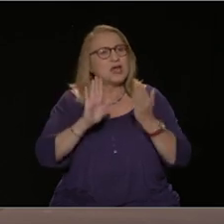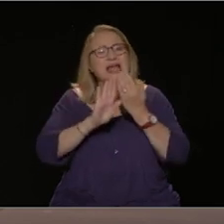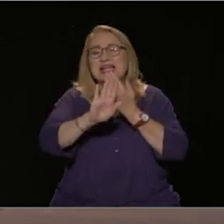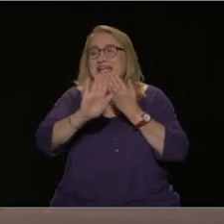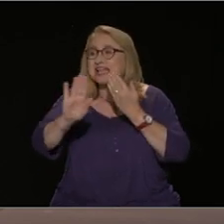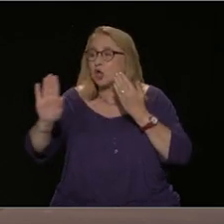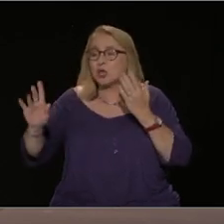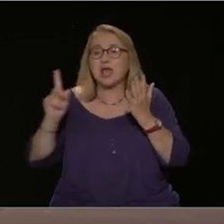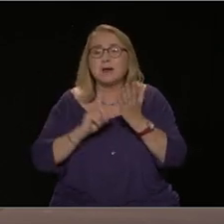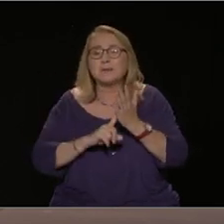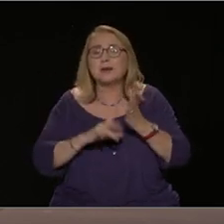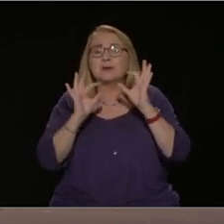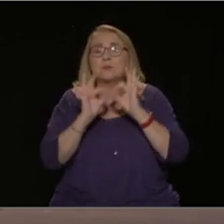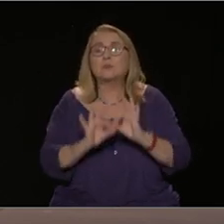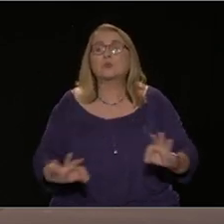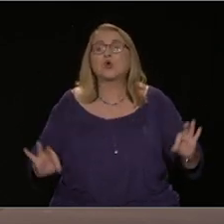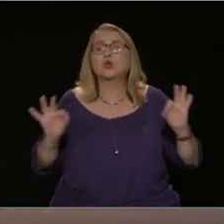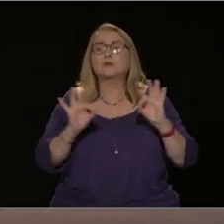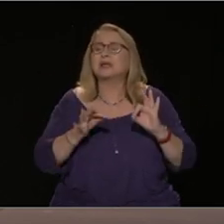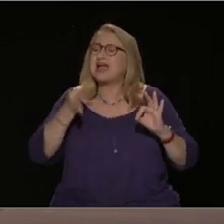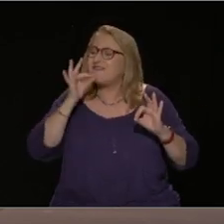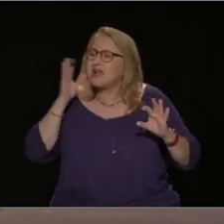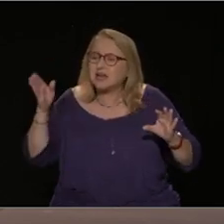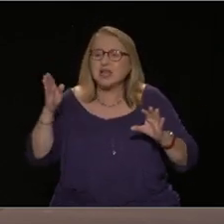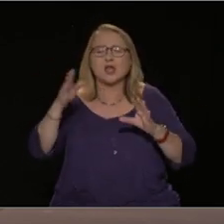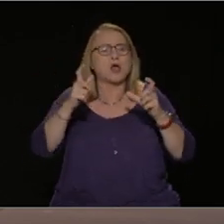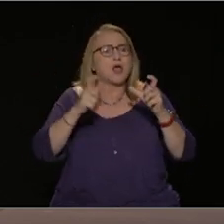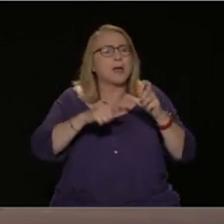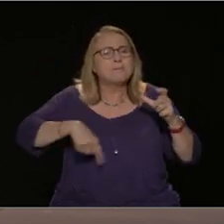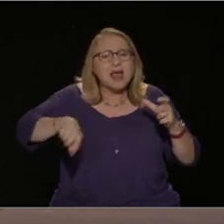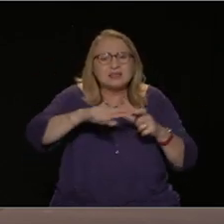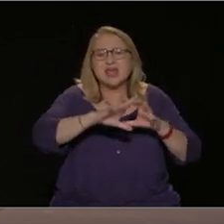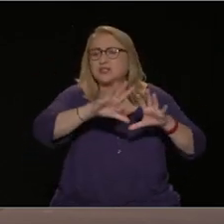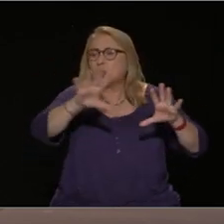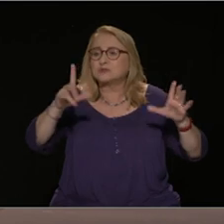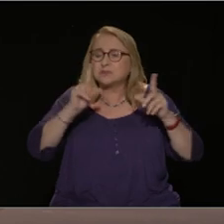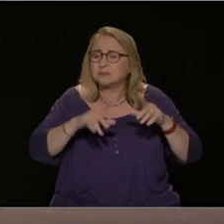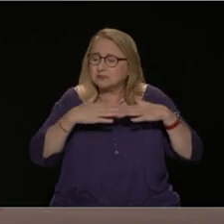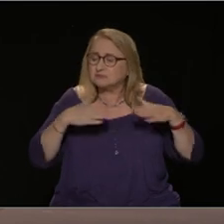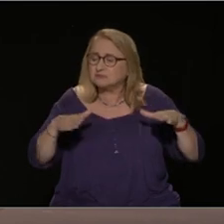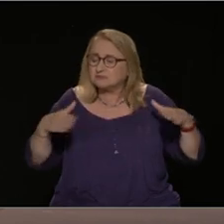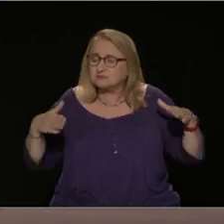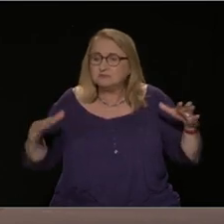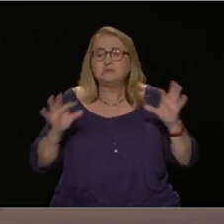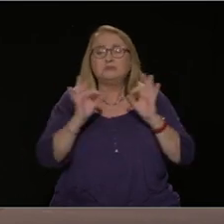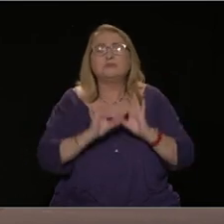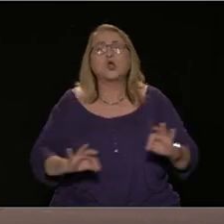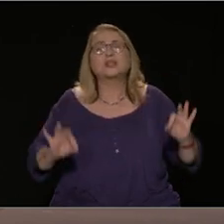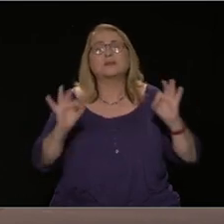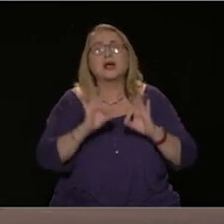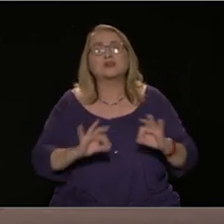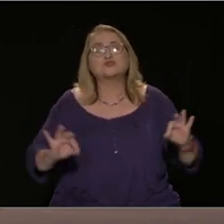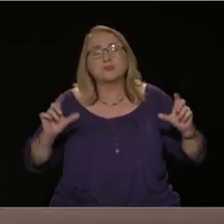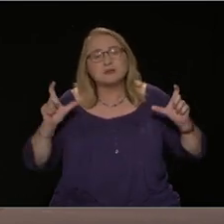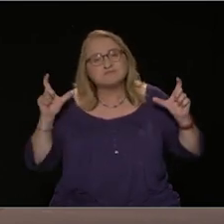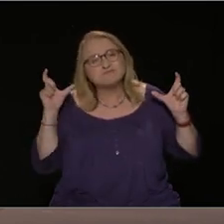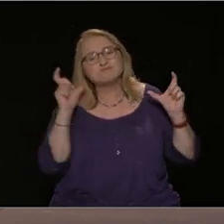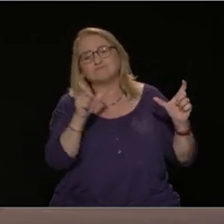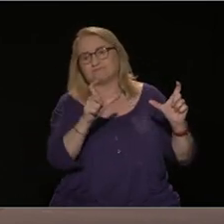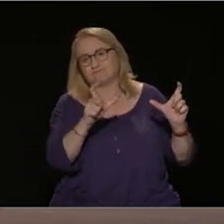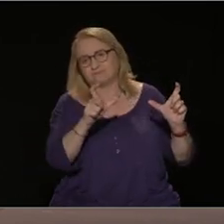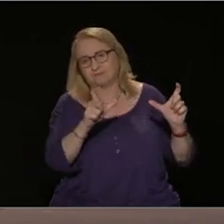αντίσταση και αντεπίθεσή μας. Το τρίτο σημείο για τη συμμετοχή μας στις εκλογές είναι ότι